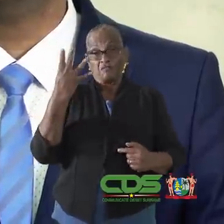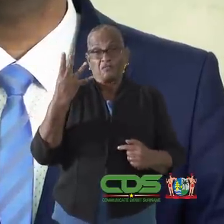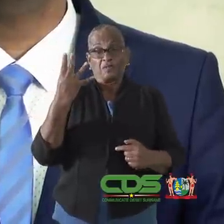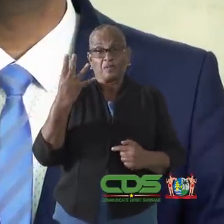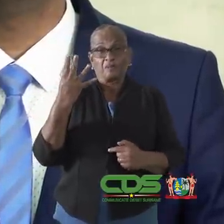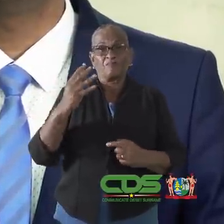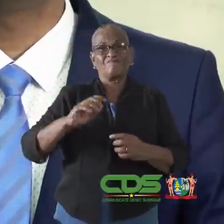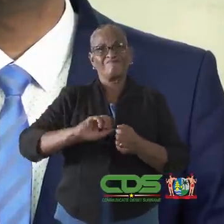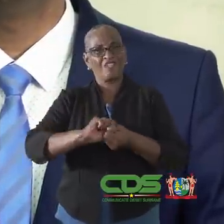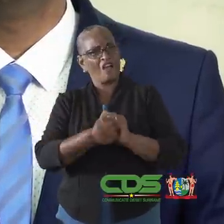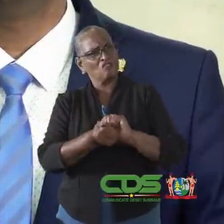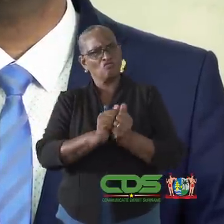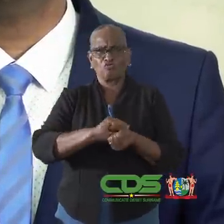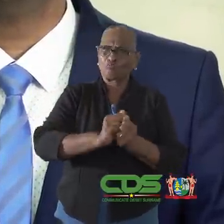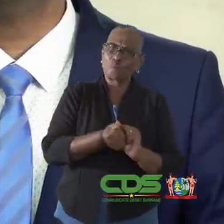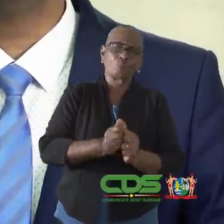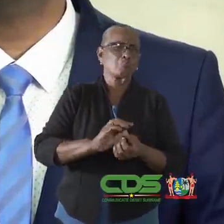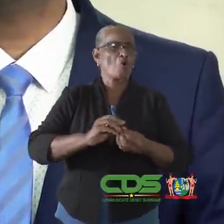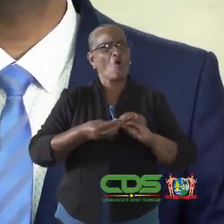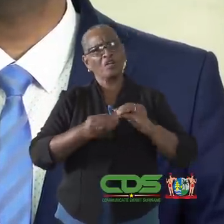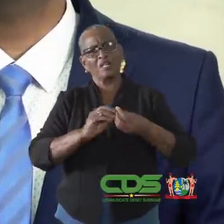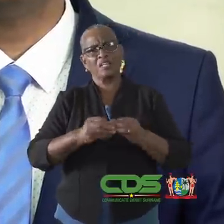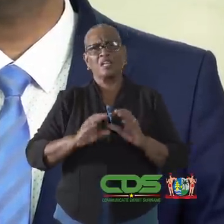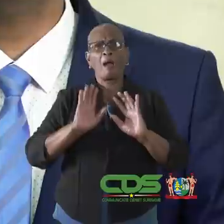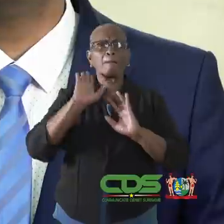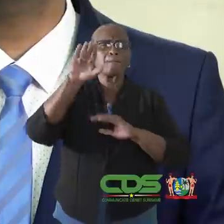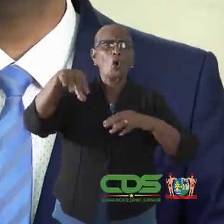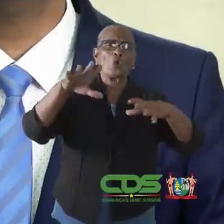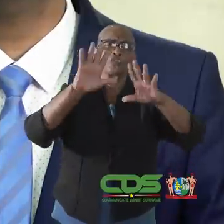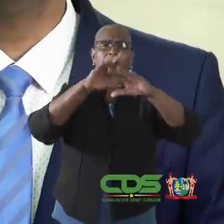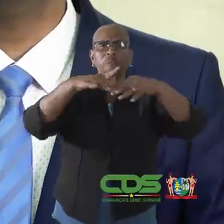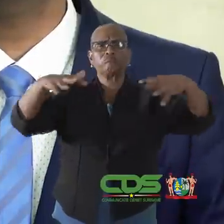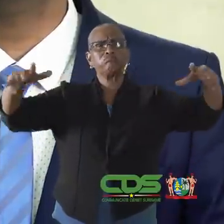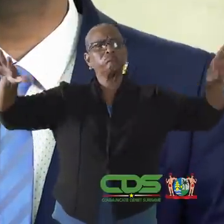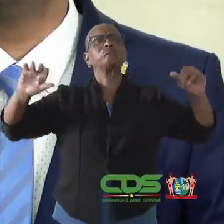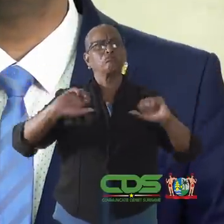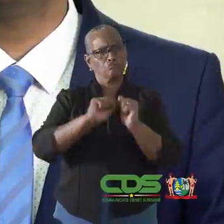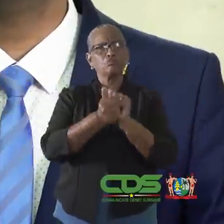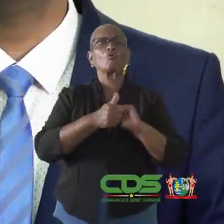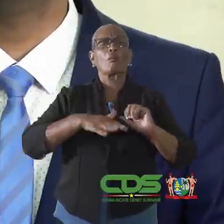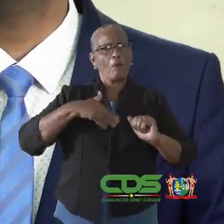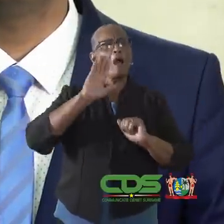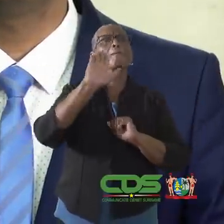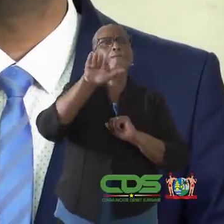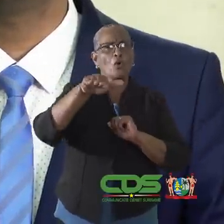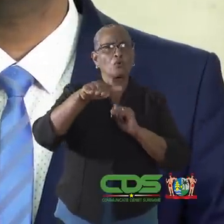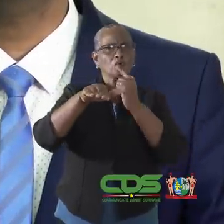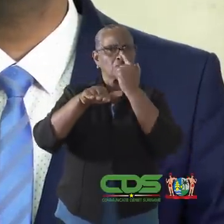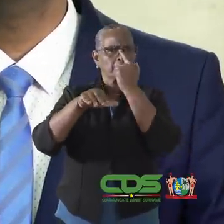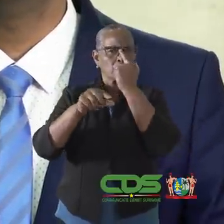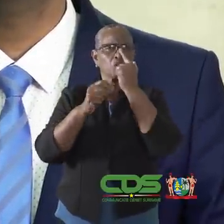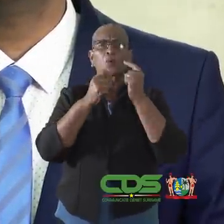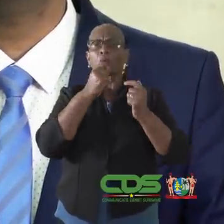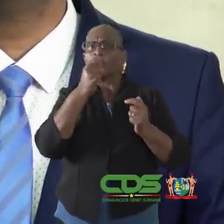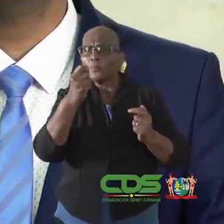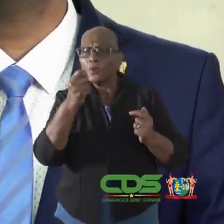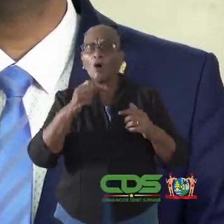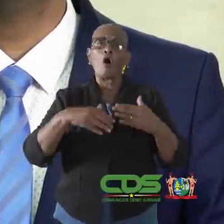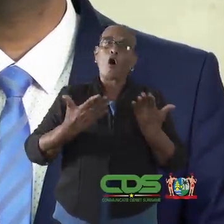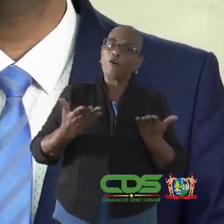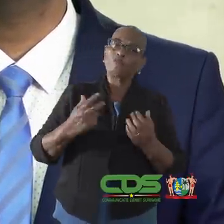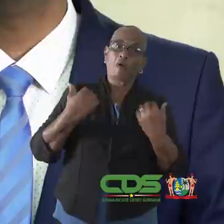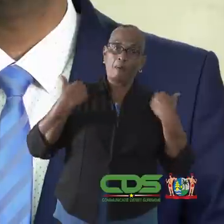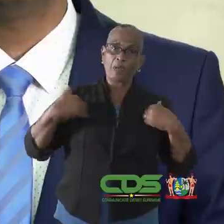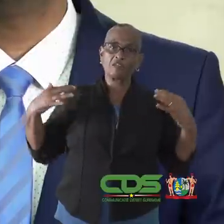Maatregel 4. Recreatieve sportactiviteiten in de buitenlucht mogen normaal plaatsvinden. Dit zonder